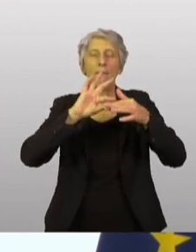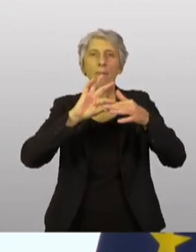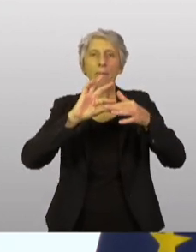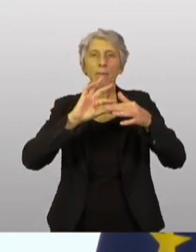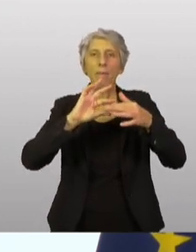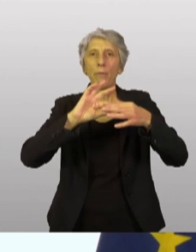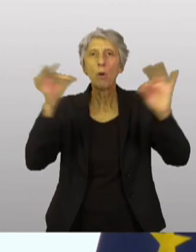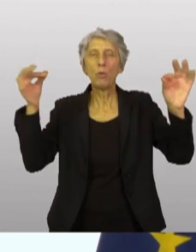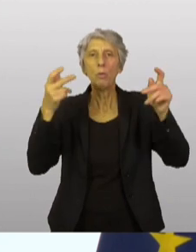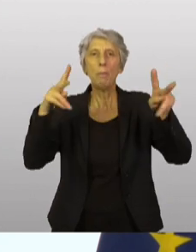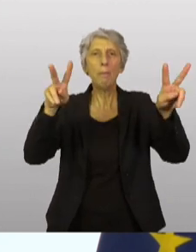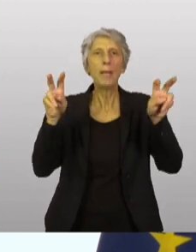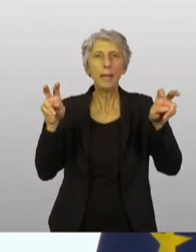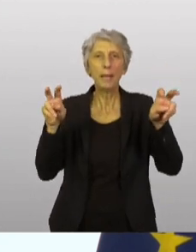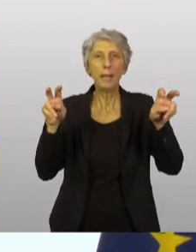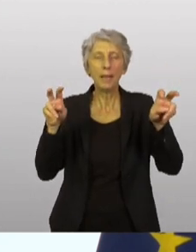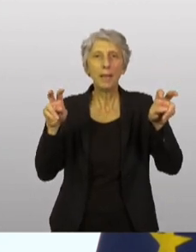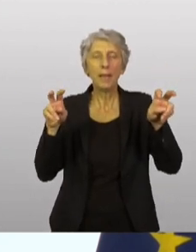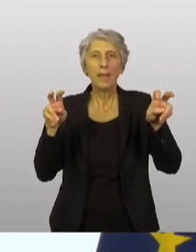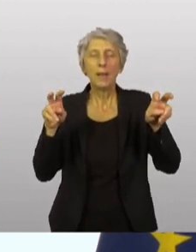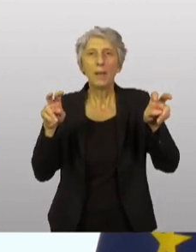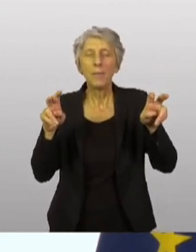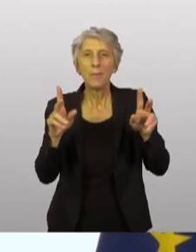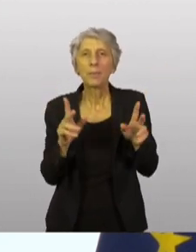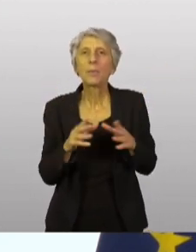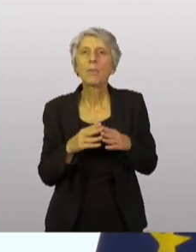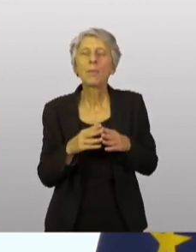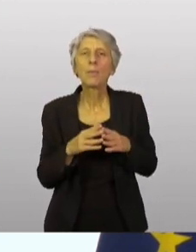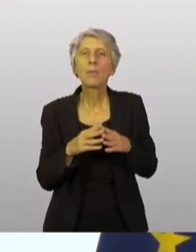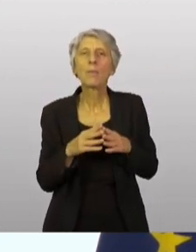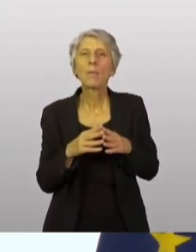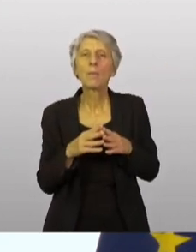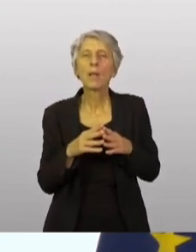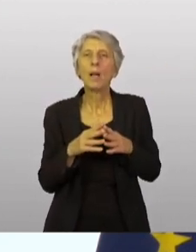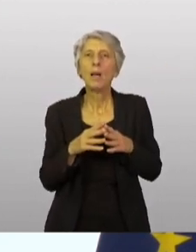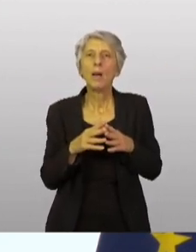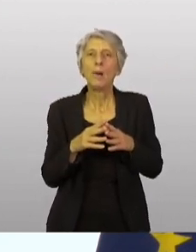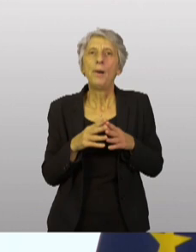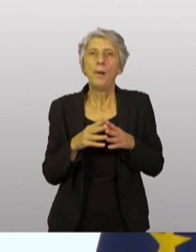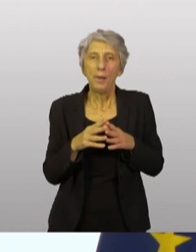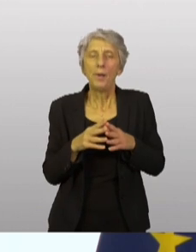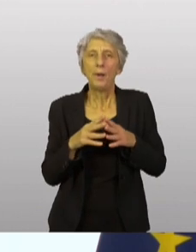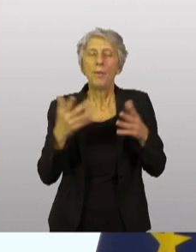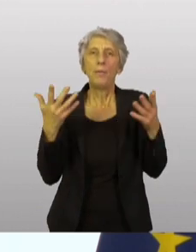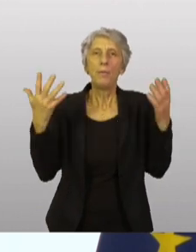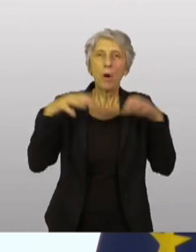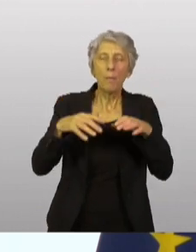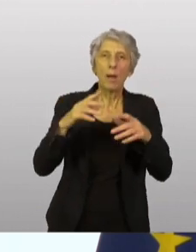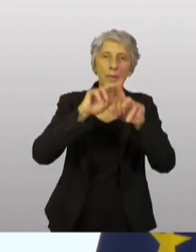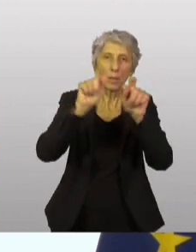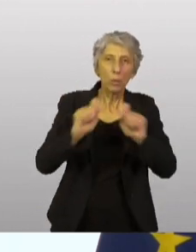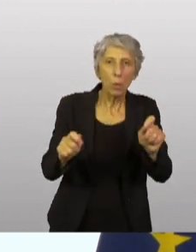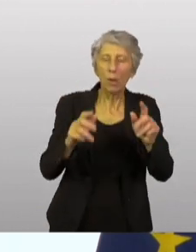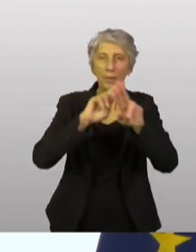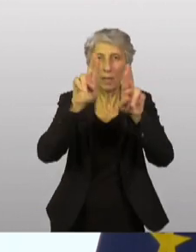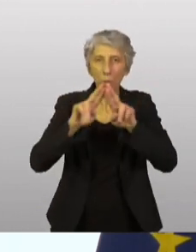via un élément, via d'autres forums internationaux, rencontres internationales, seront très